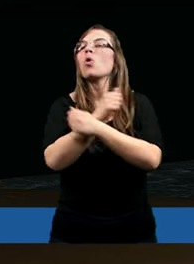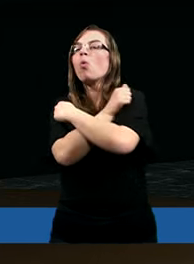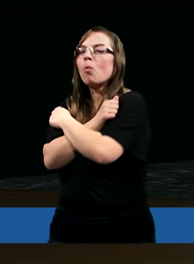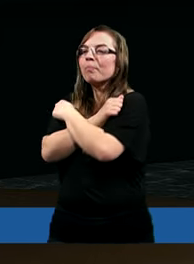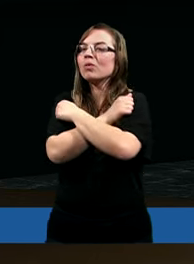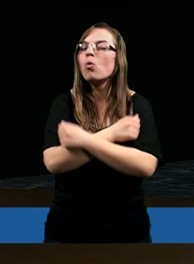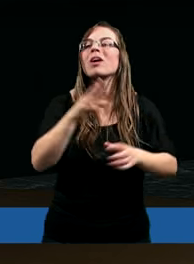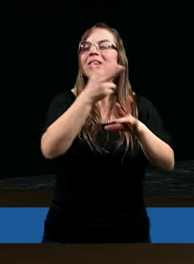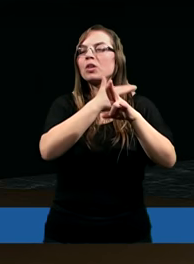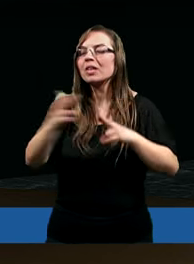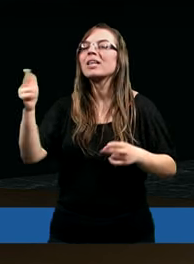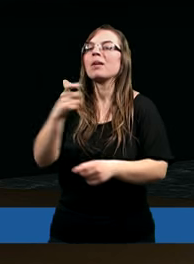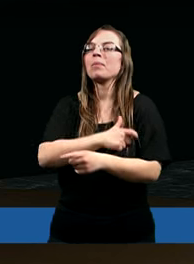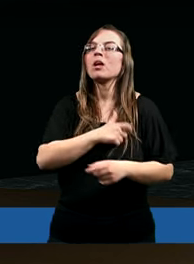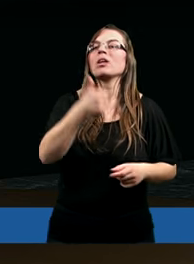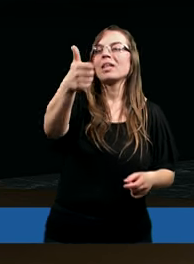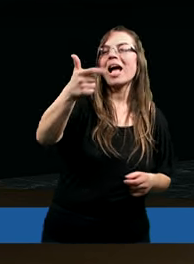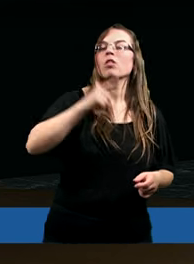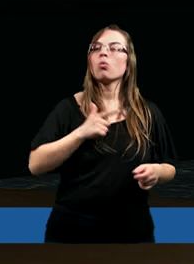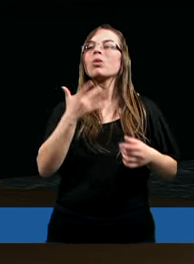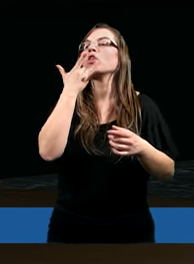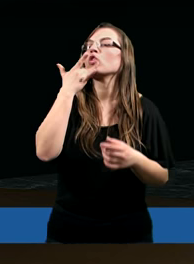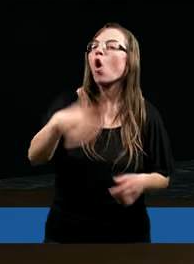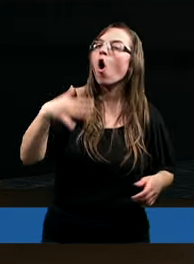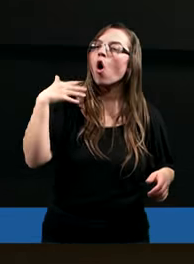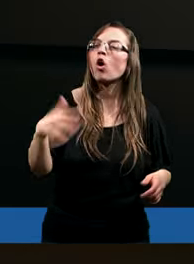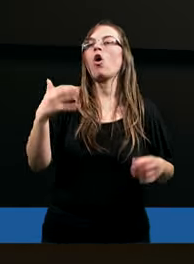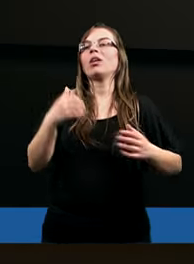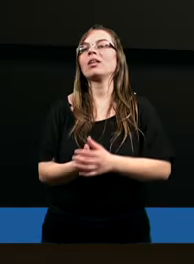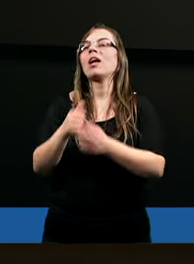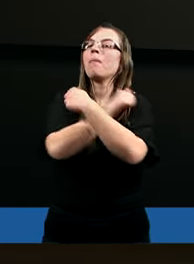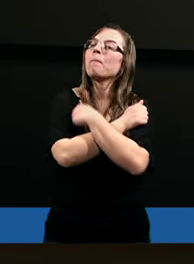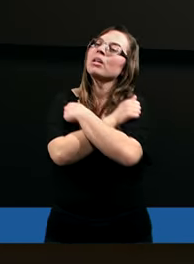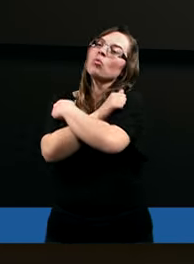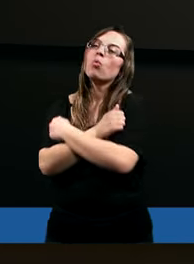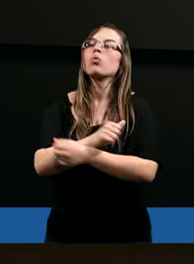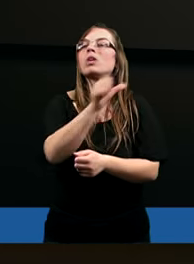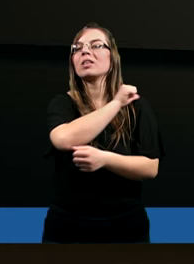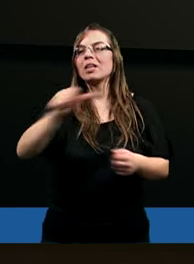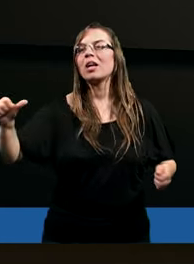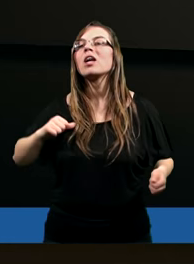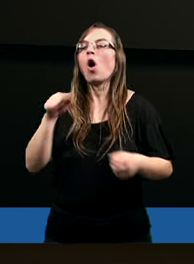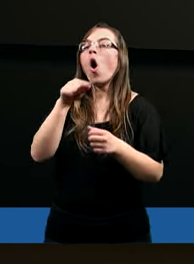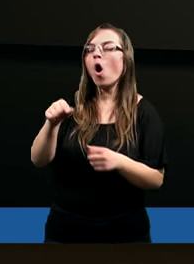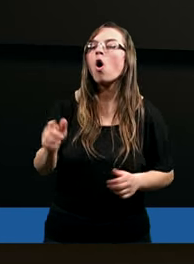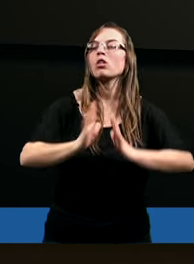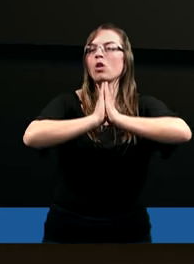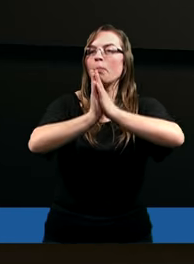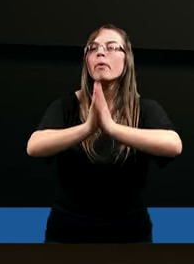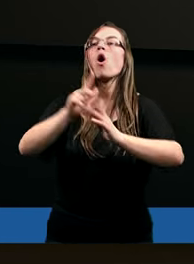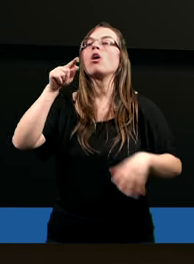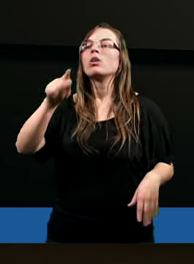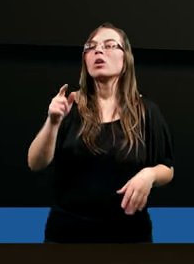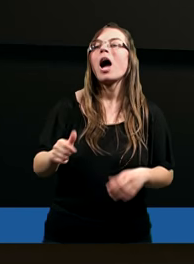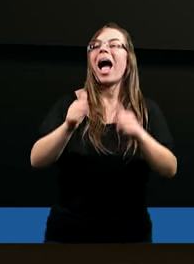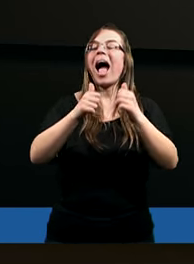umiłujcie czystym sercem jedni, drugich gorąco. miłujcie się o to prosi,